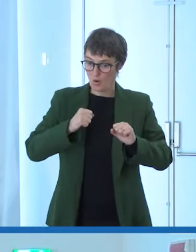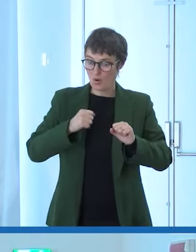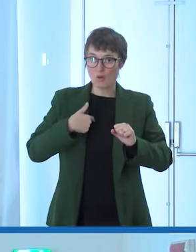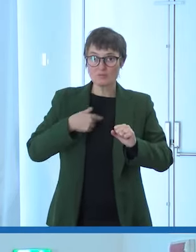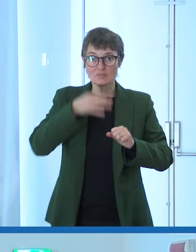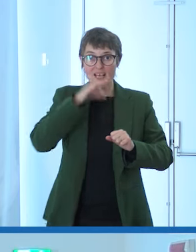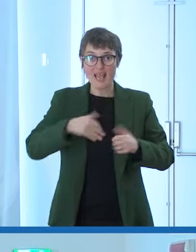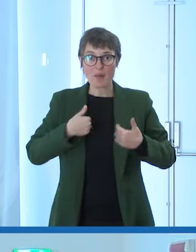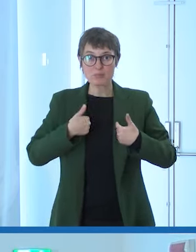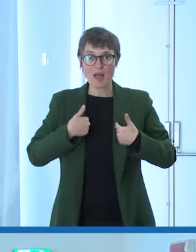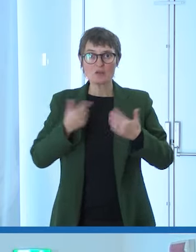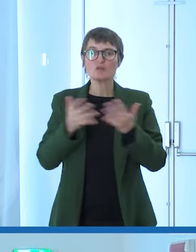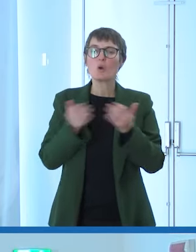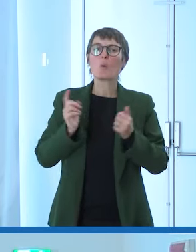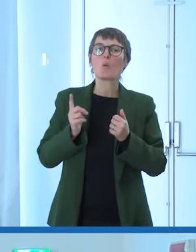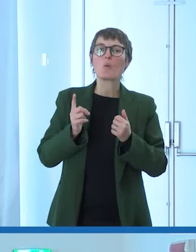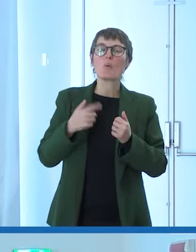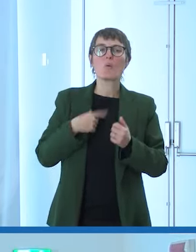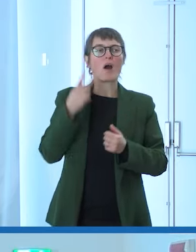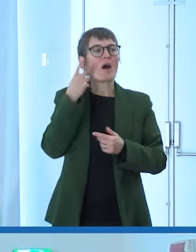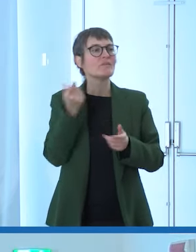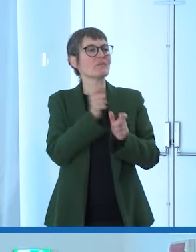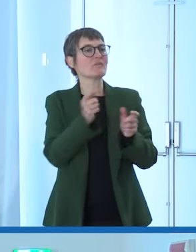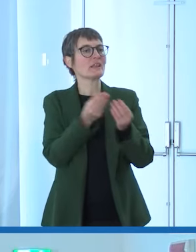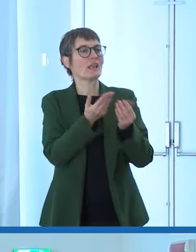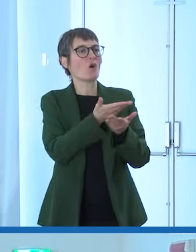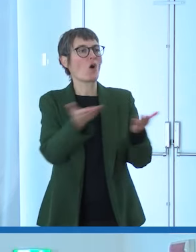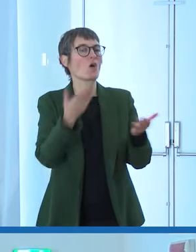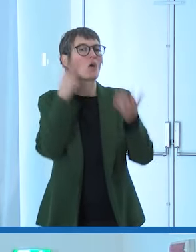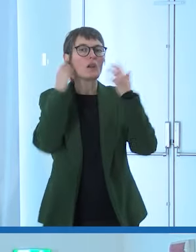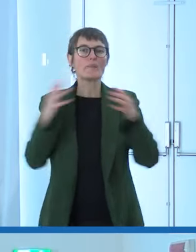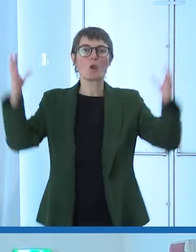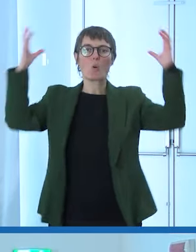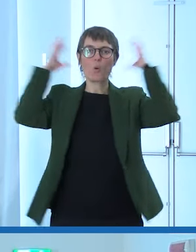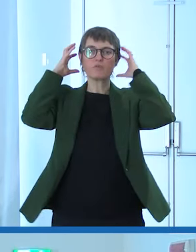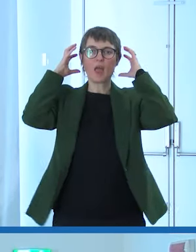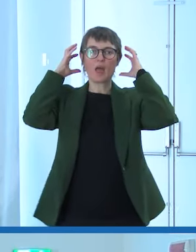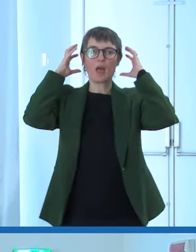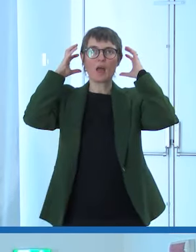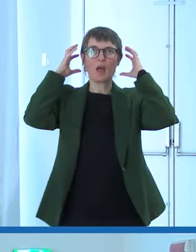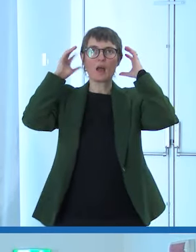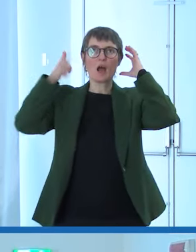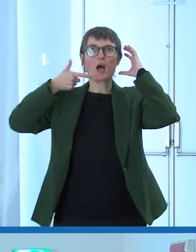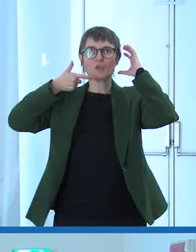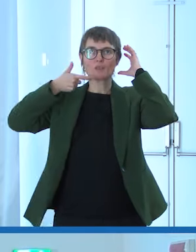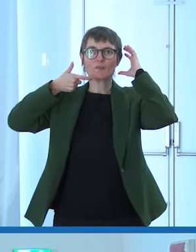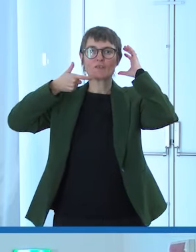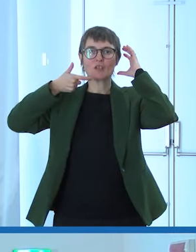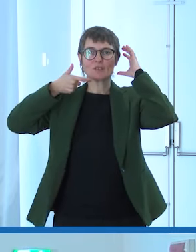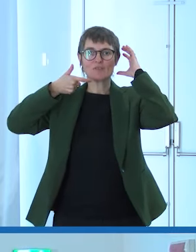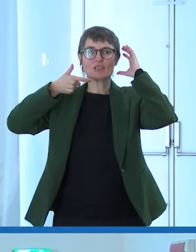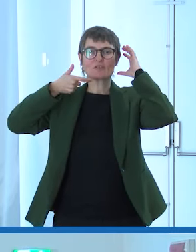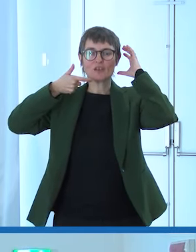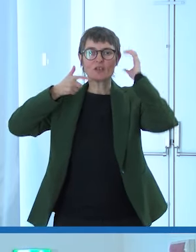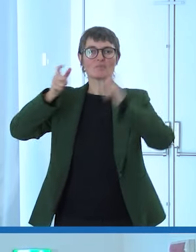soluzione cioè vedevo i miei colleghi che si mettevano le cuffie e appunto e parlavano con lo studio nelle situazioni